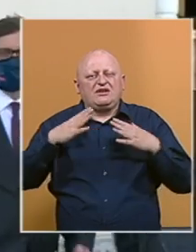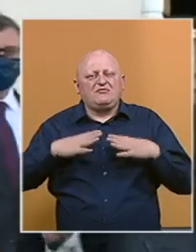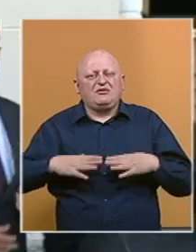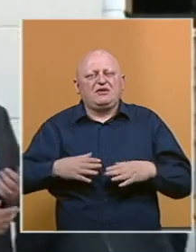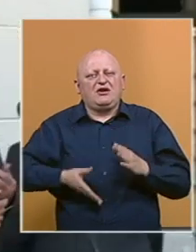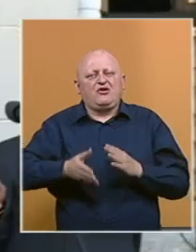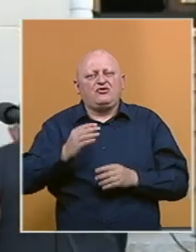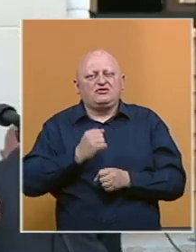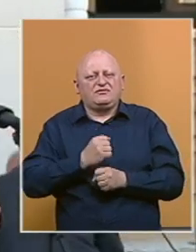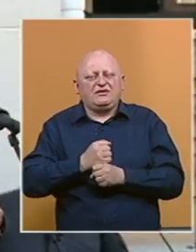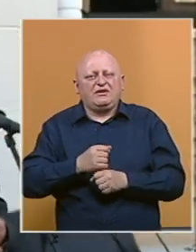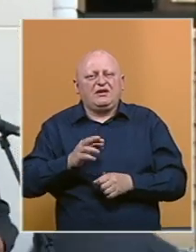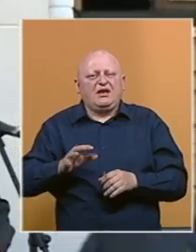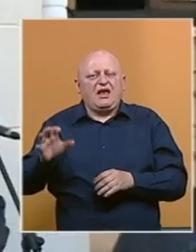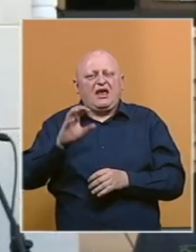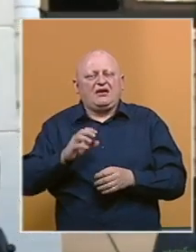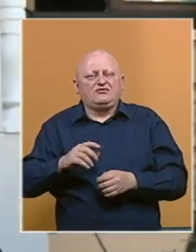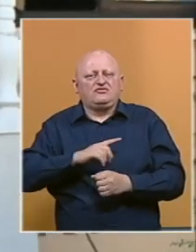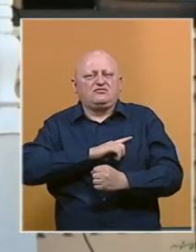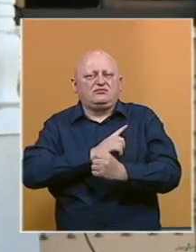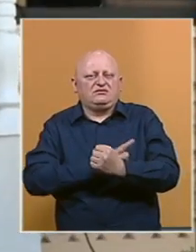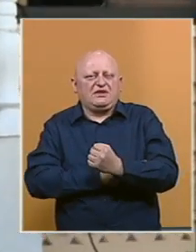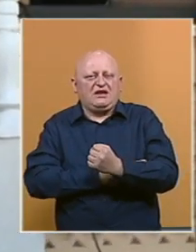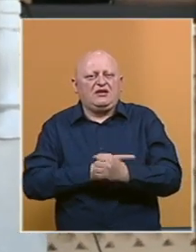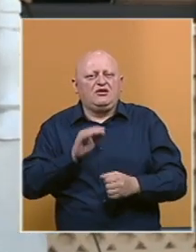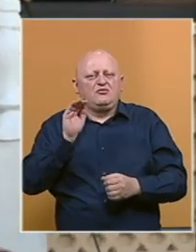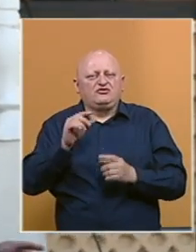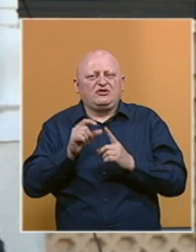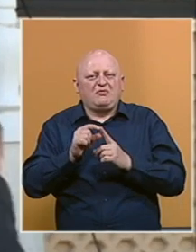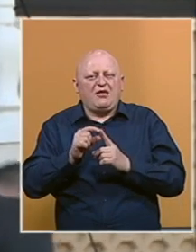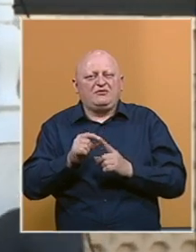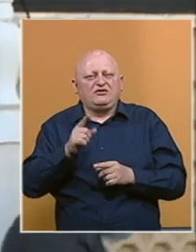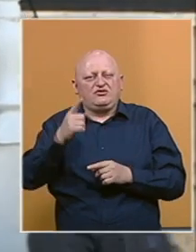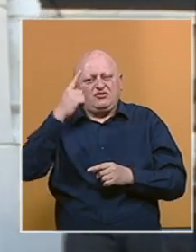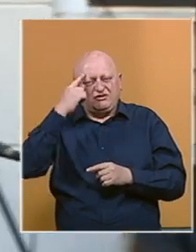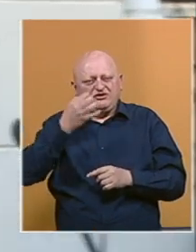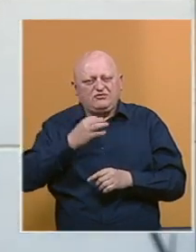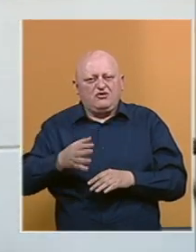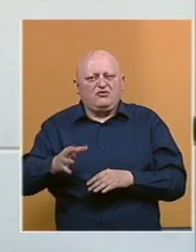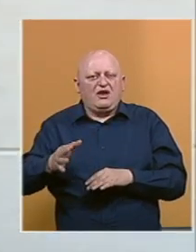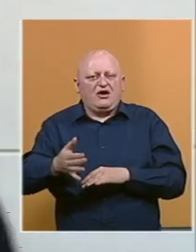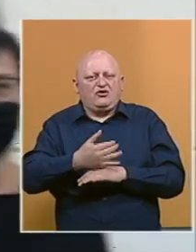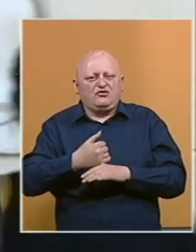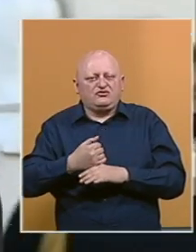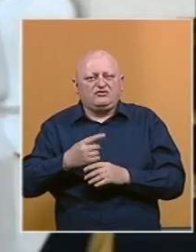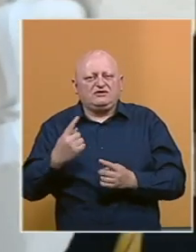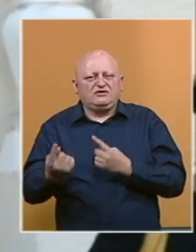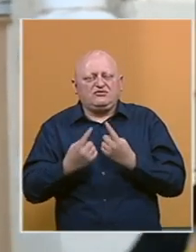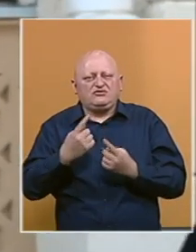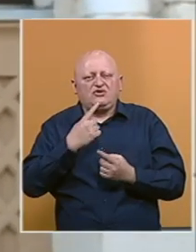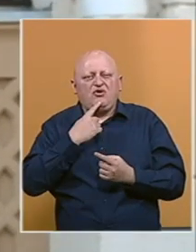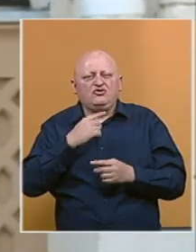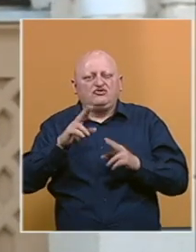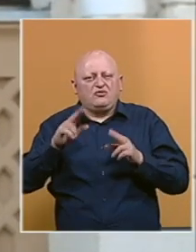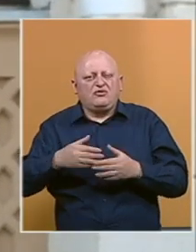objećanje mira kroz ostvarenje svog euroatlonskog potencijala, poručio je Palmer. To znači bolju ekonomsku situaciju